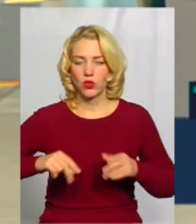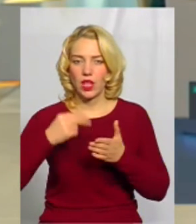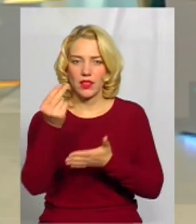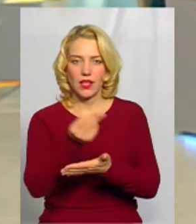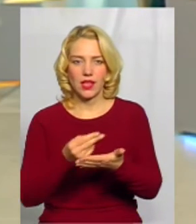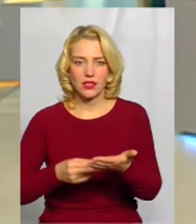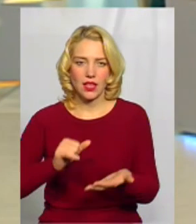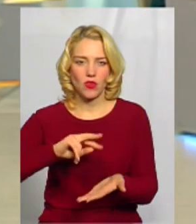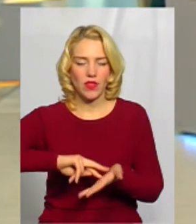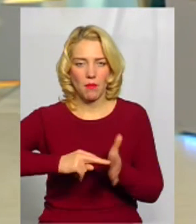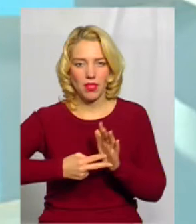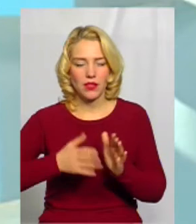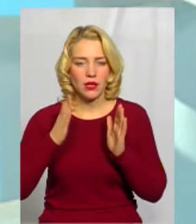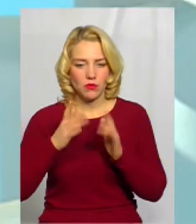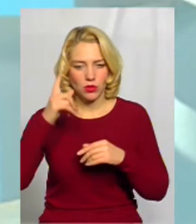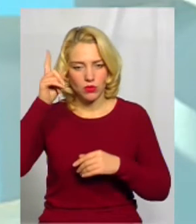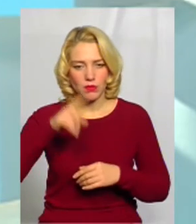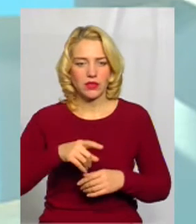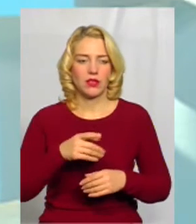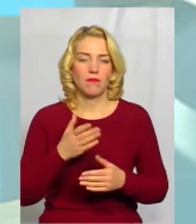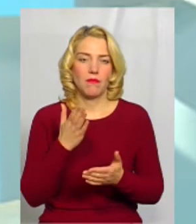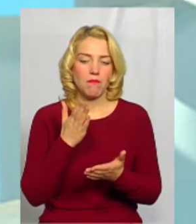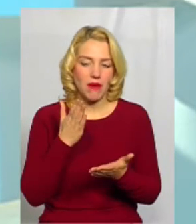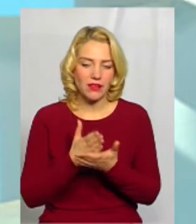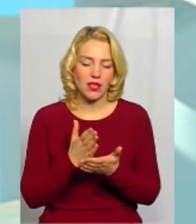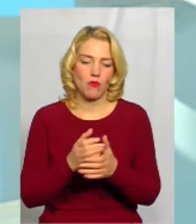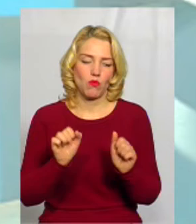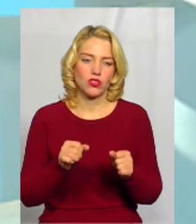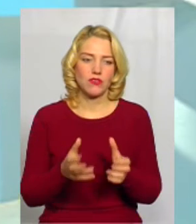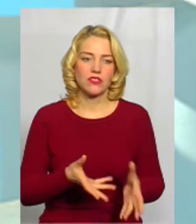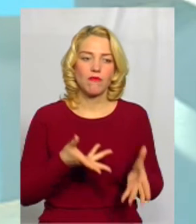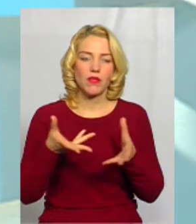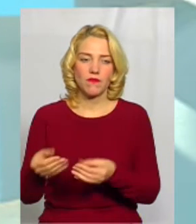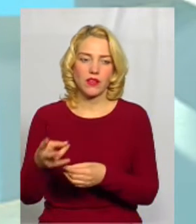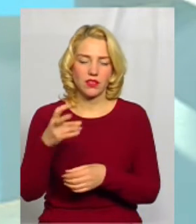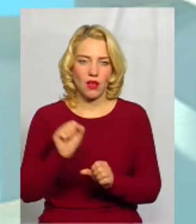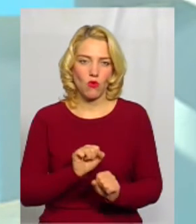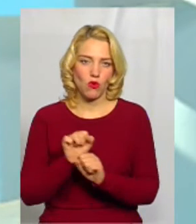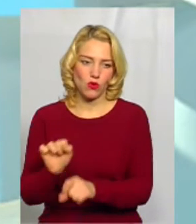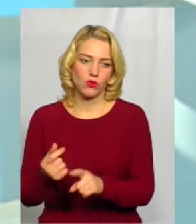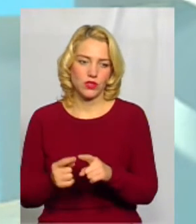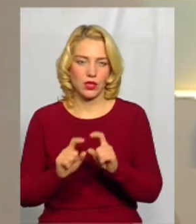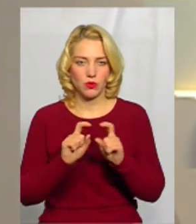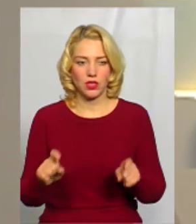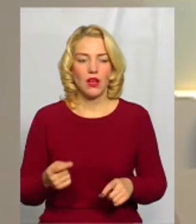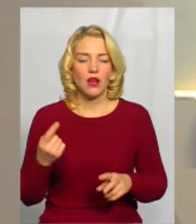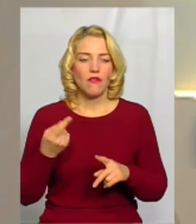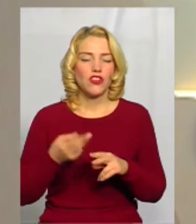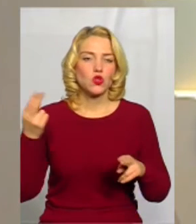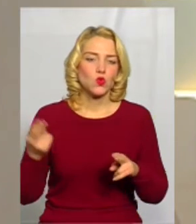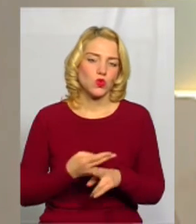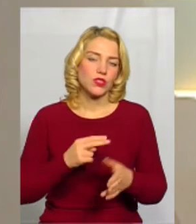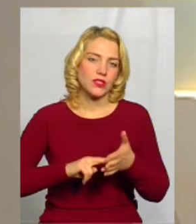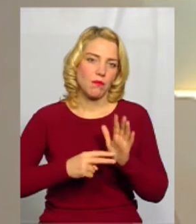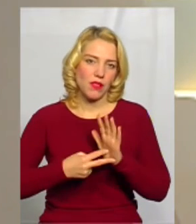вже на план, ми будемо мати більше можливості впливати на охорону саме цих об'єктів. А ота відсутність плану,